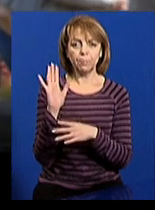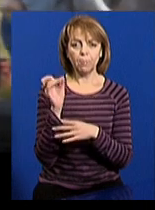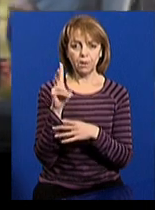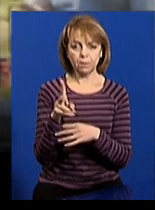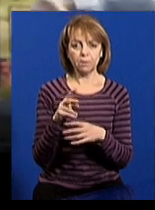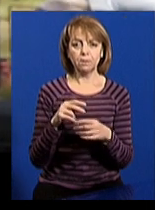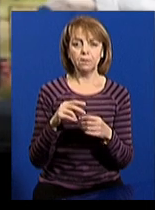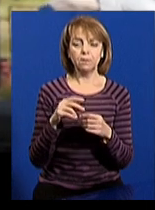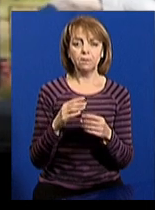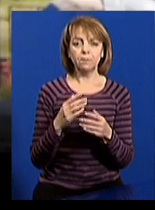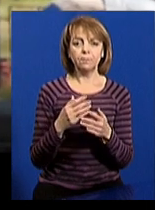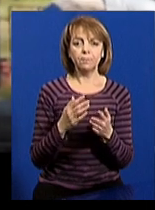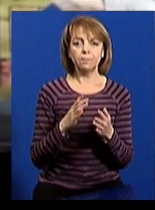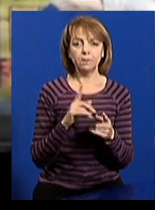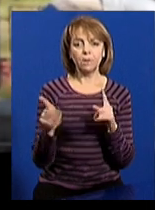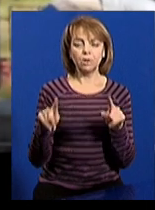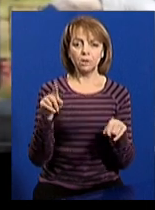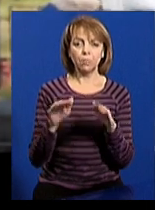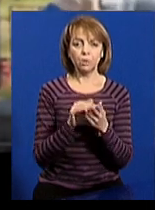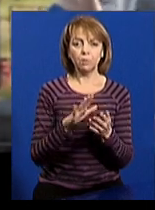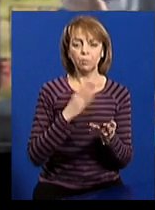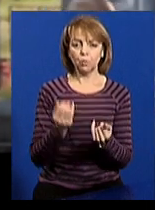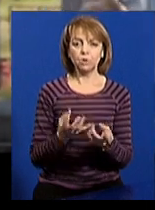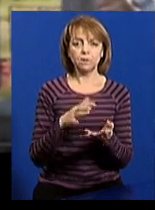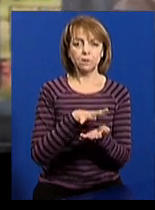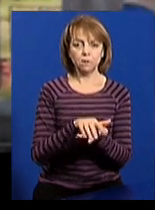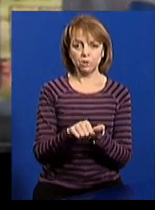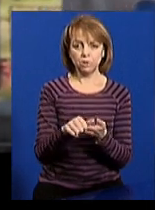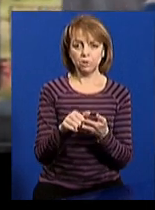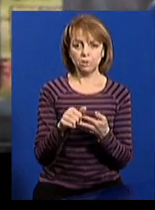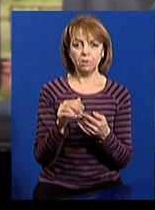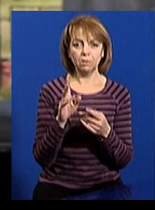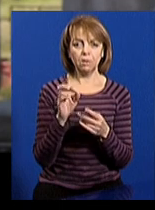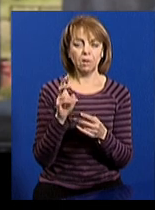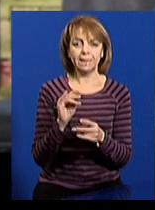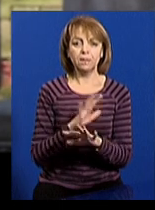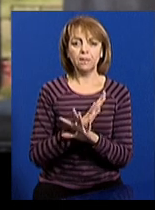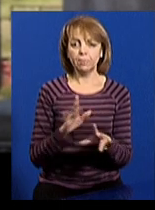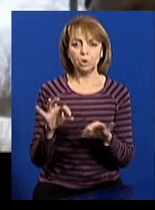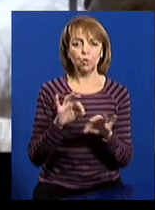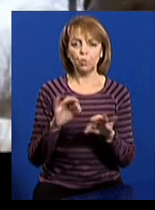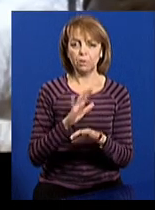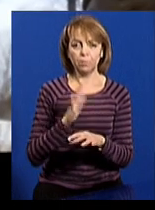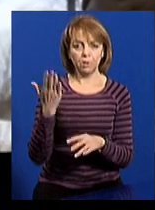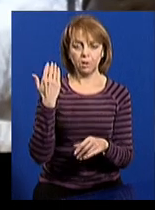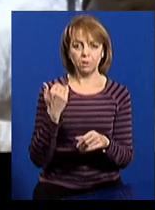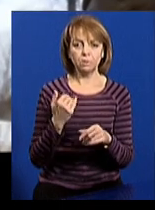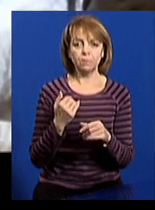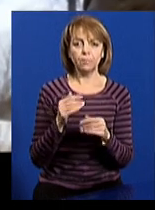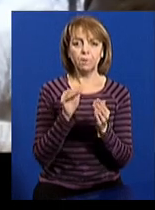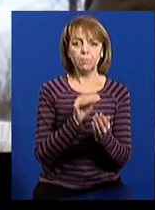деякі могили були просто знищені, начебто людей не було і ніколи не існувало. Могилу